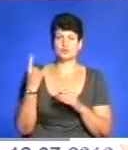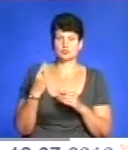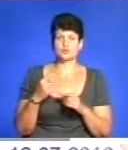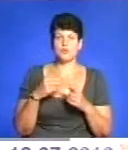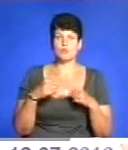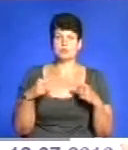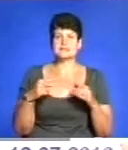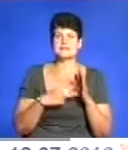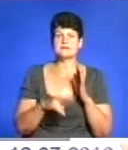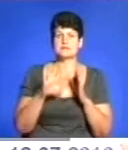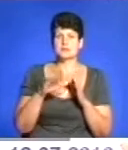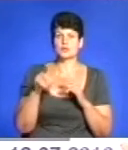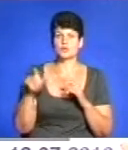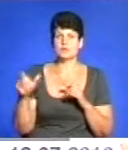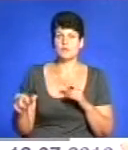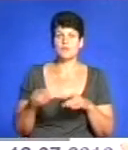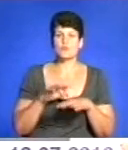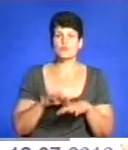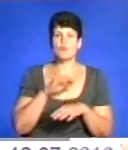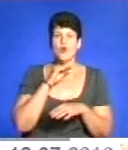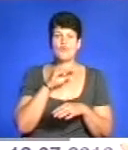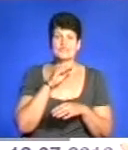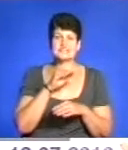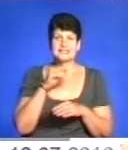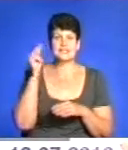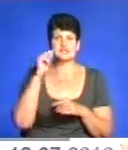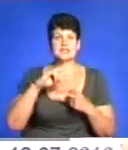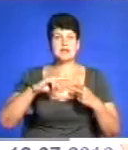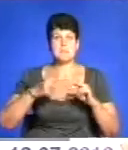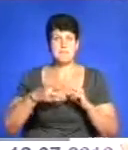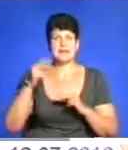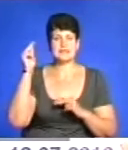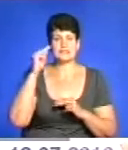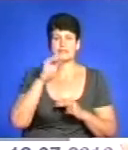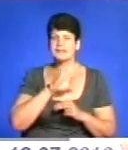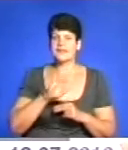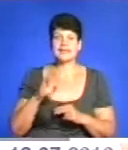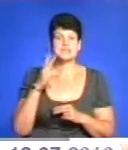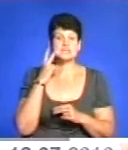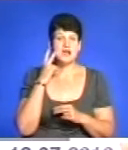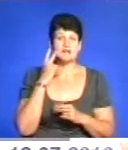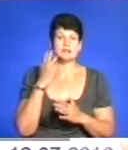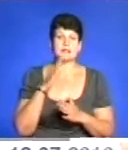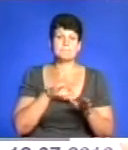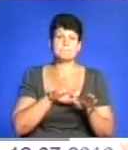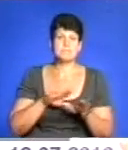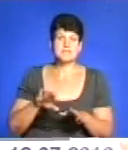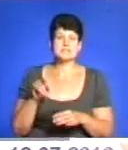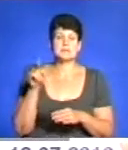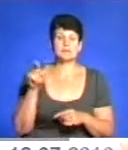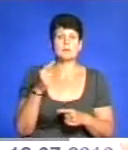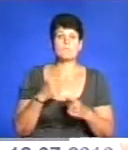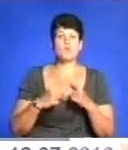осіб в нас проходили професійне навчання, перенавчання, тому що не завжди після того, як вони